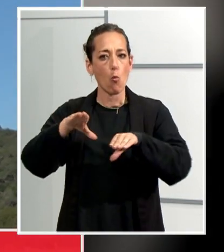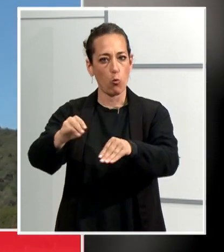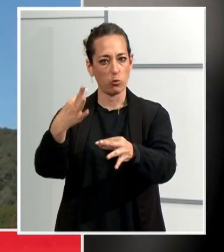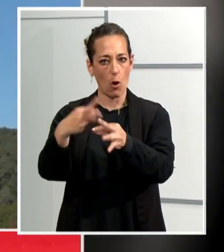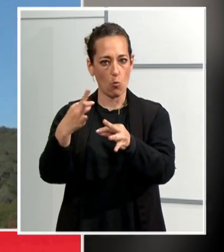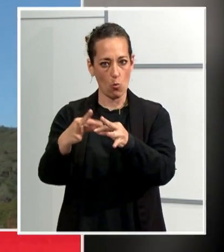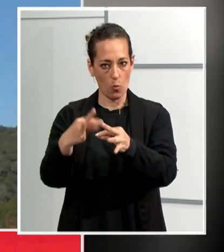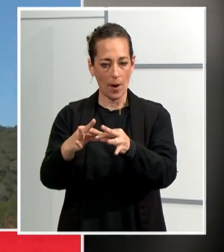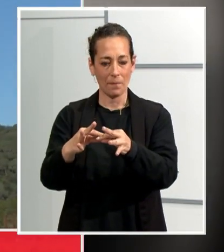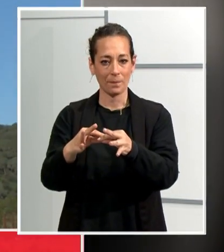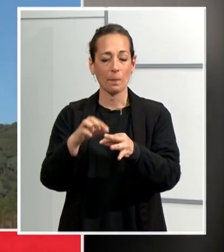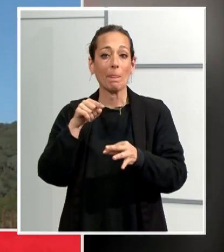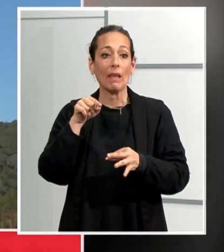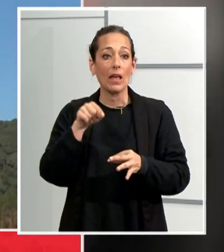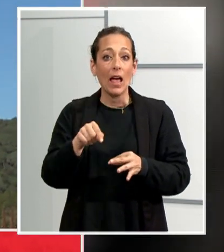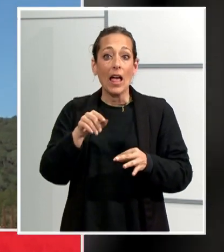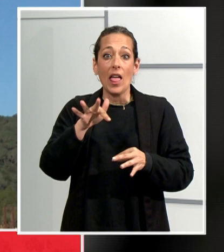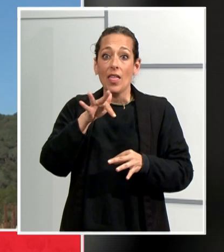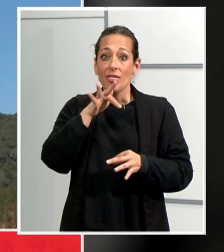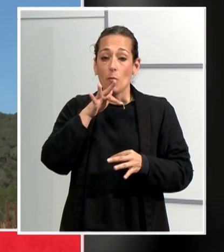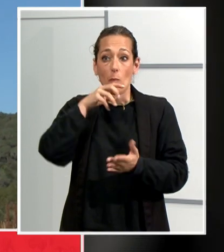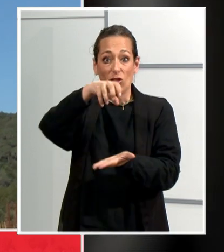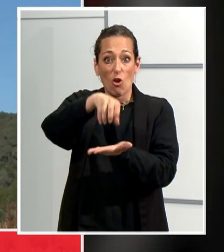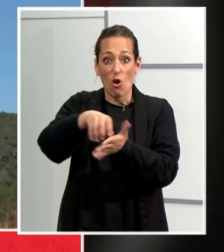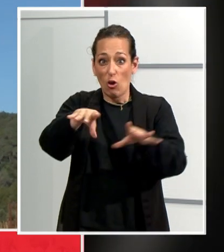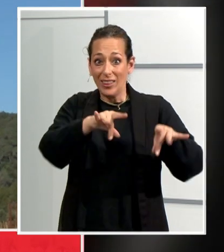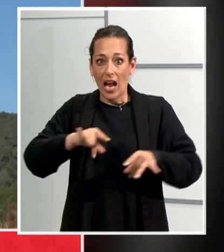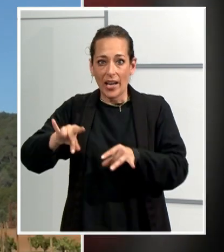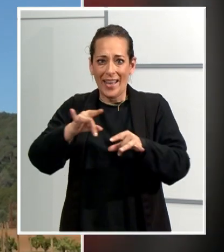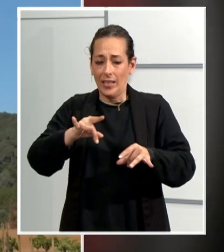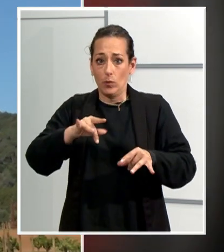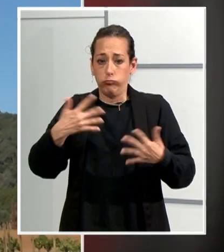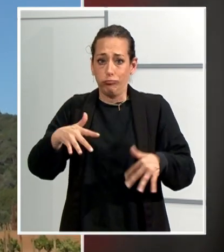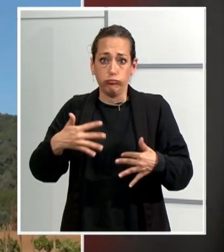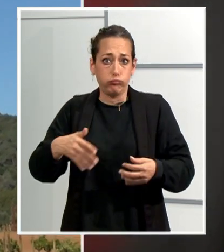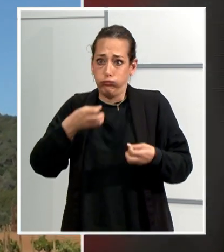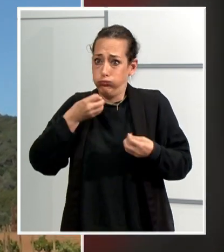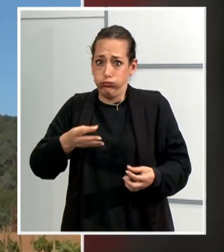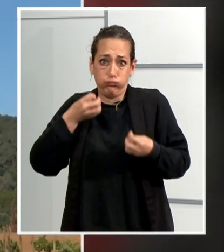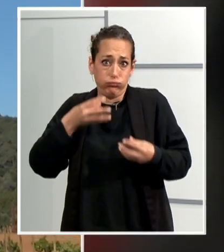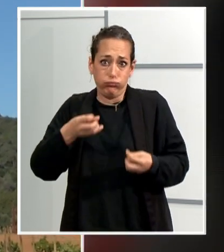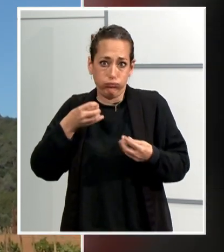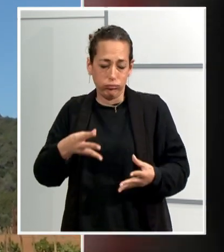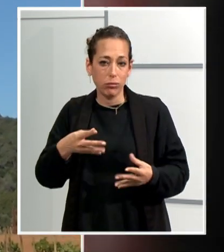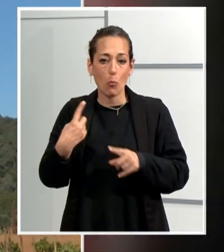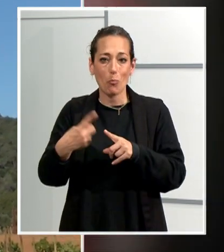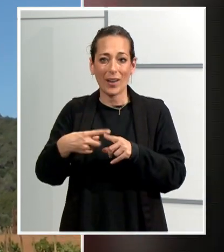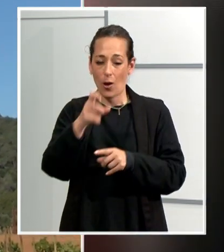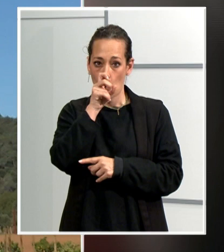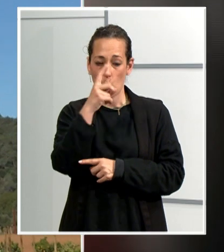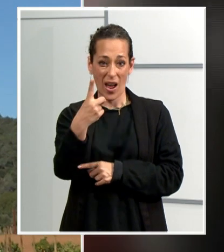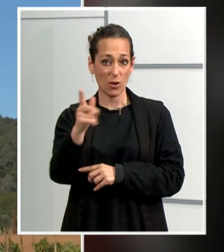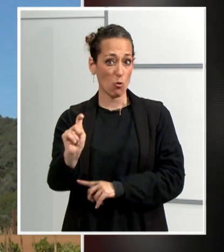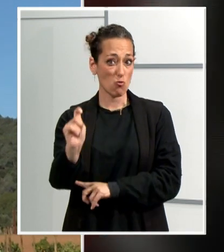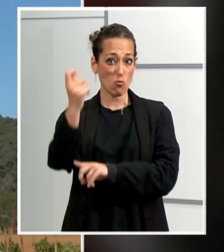unes condicions de moment immillorables, és a dir, hem aconseguit en un any a nivell de planta el que altres llocs